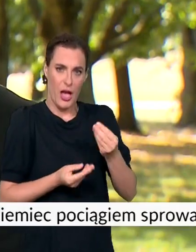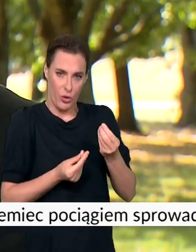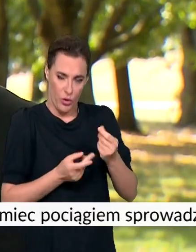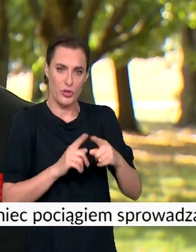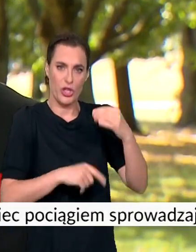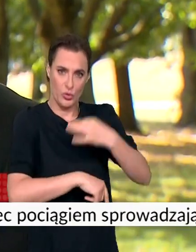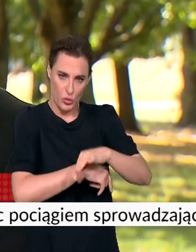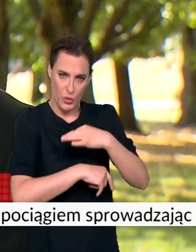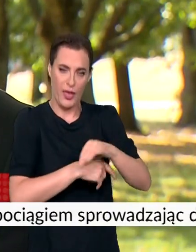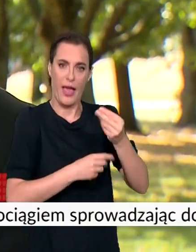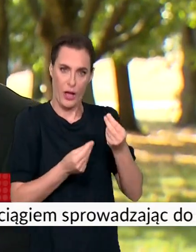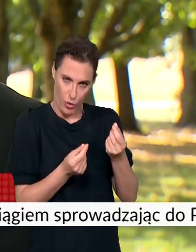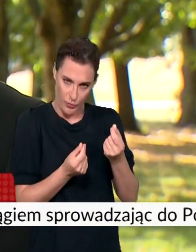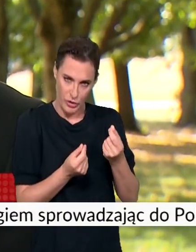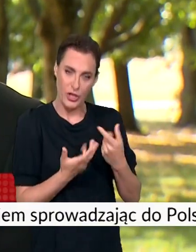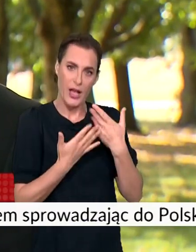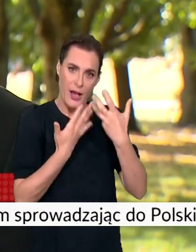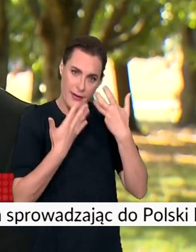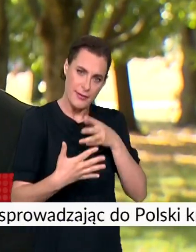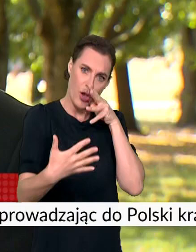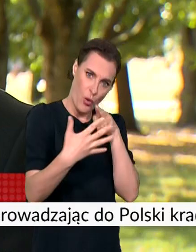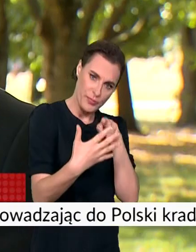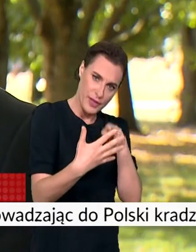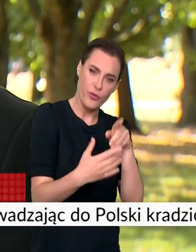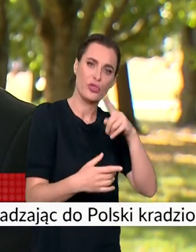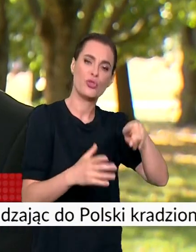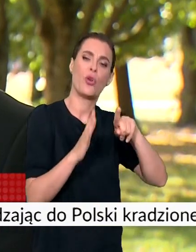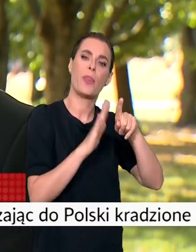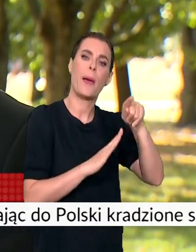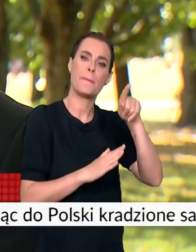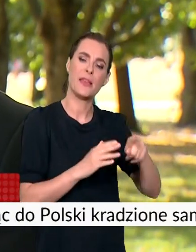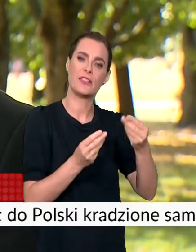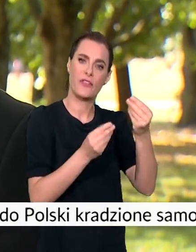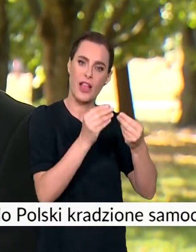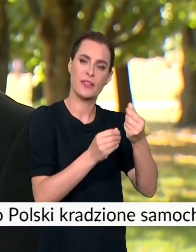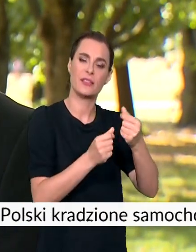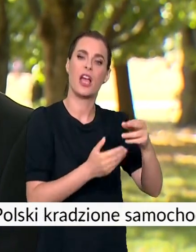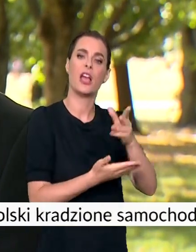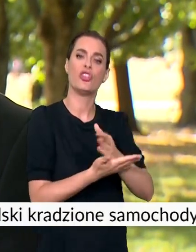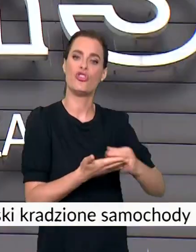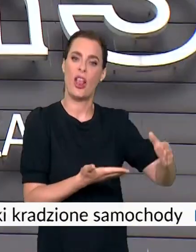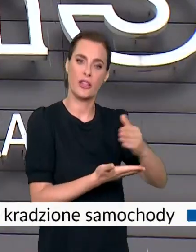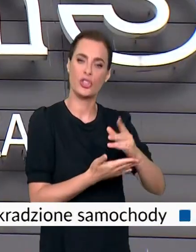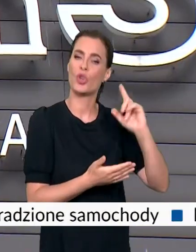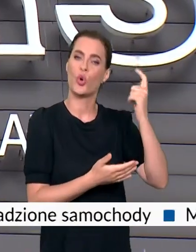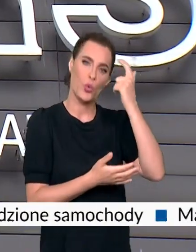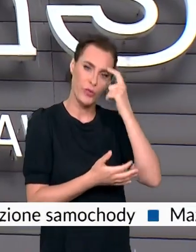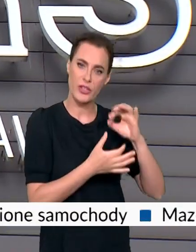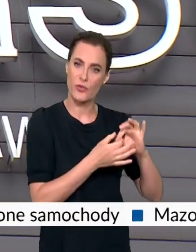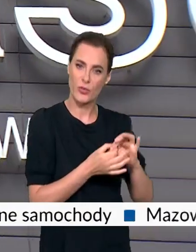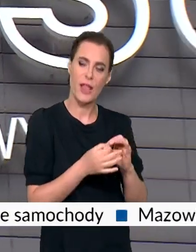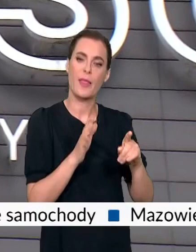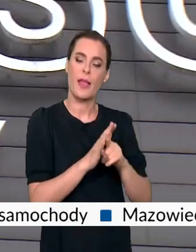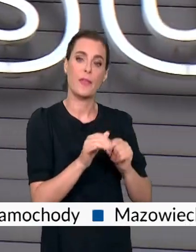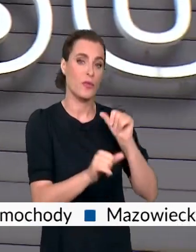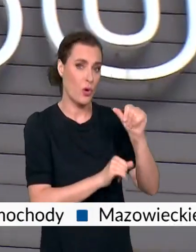I chciałem po prostu kontrolować finanse, jakie były prowadzone przez dzielnicę. W naszym przypadku chodziło przede wszystkim